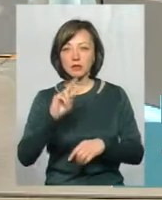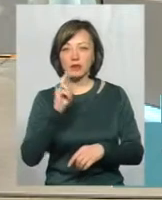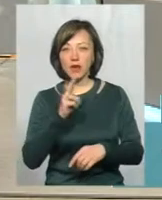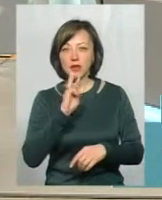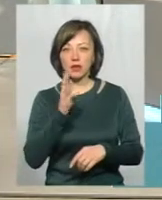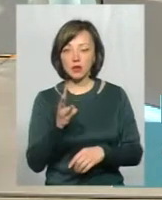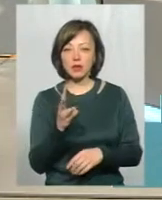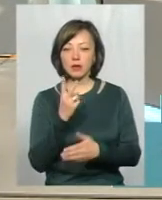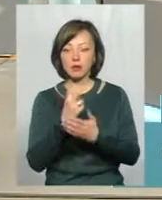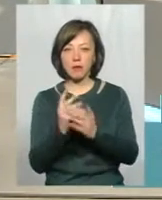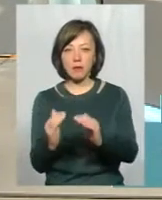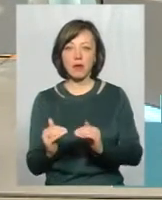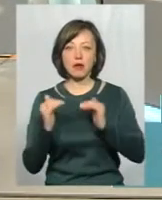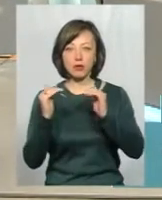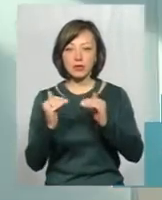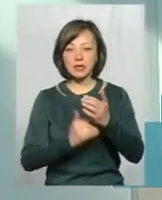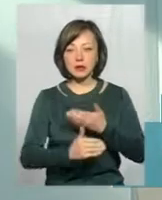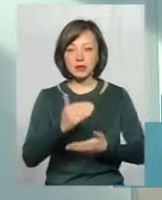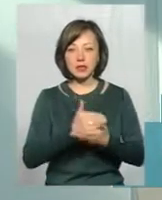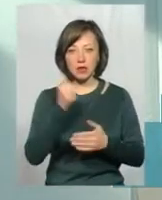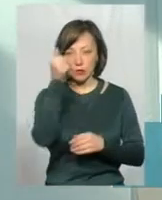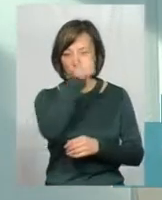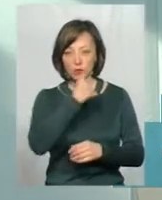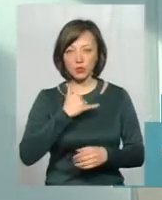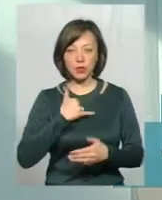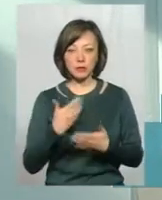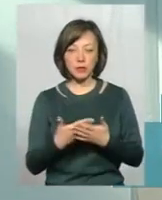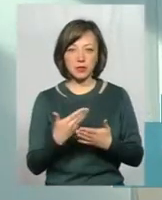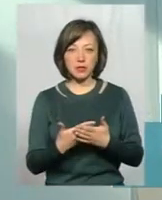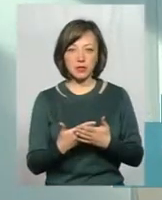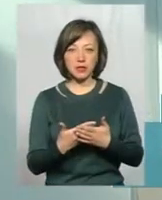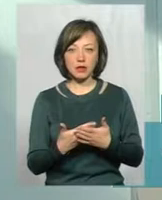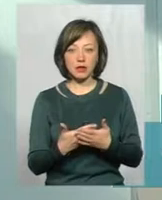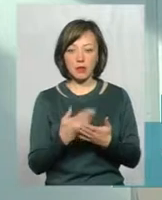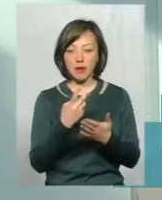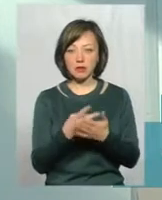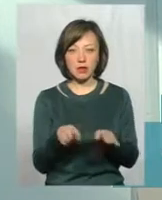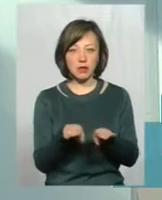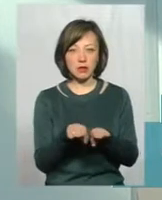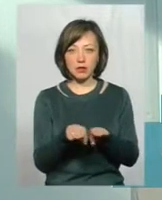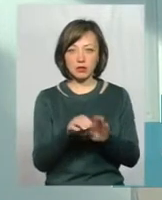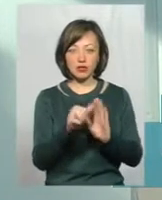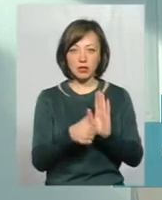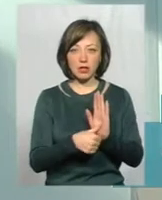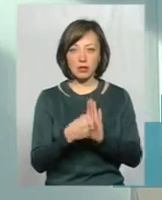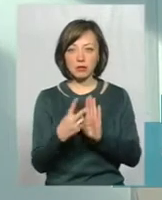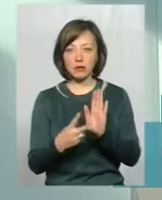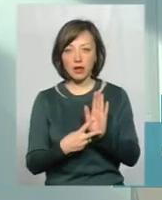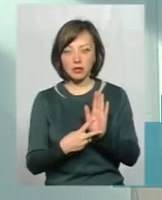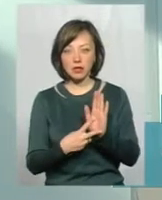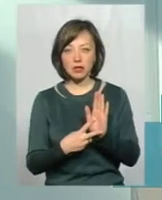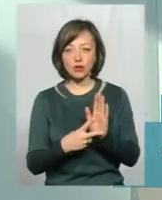роки наблюдається під'єм. Ну, за останній рік у нас приблизительно показатели одинакові, що за 16-й, що за 17-й,